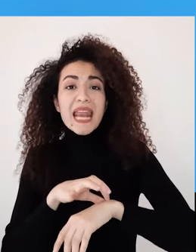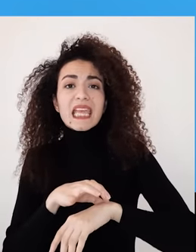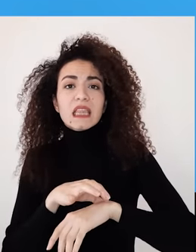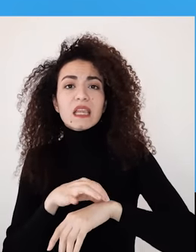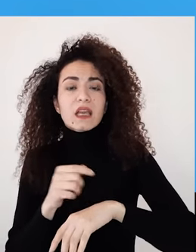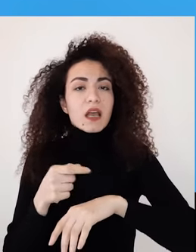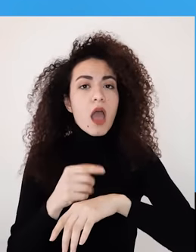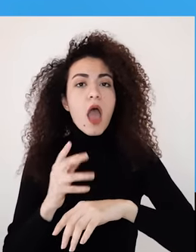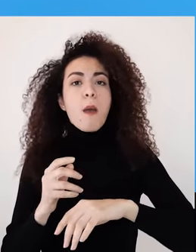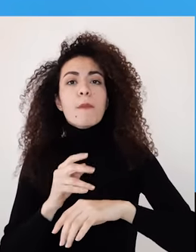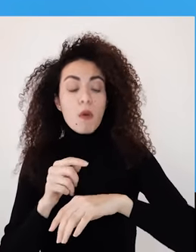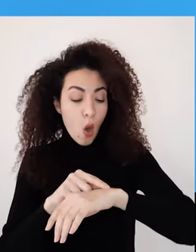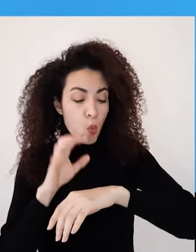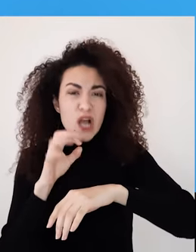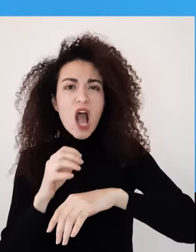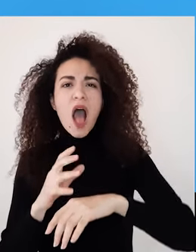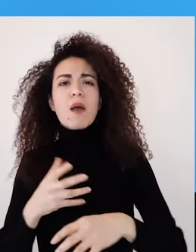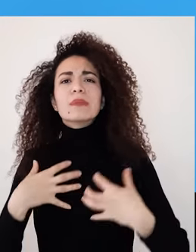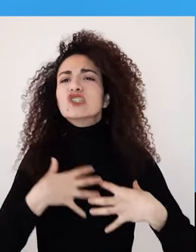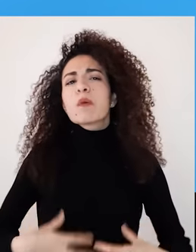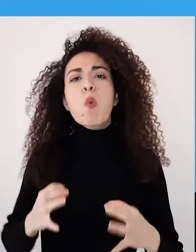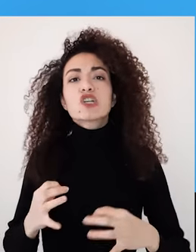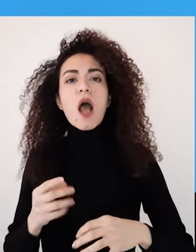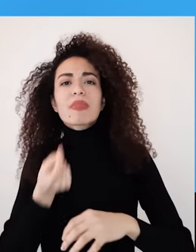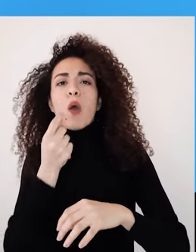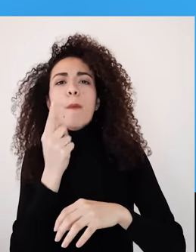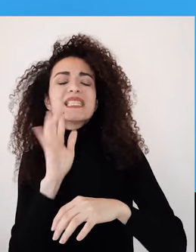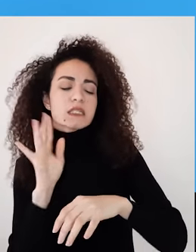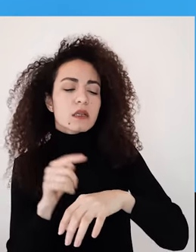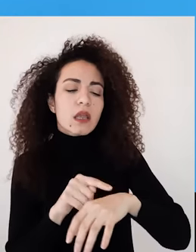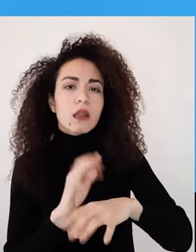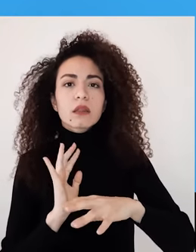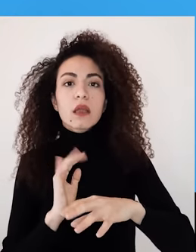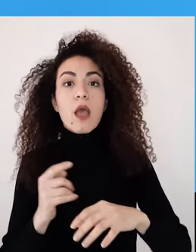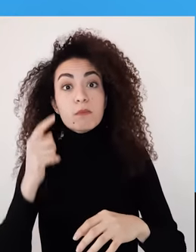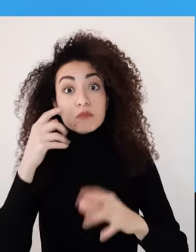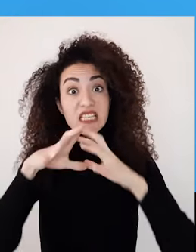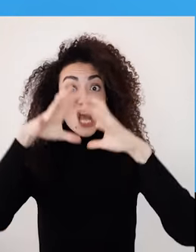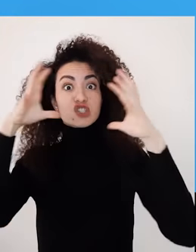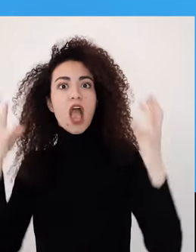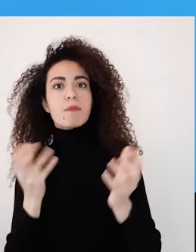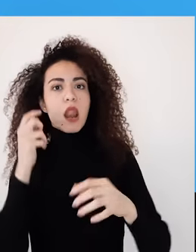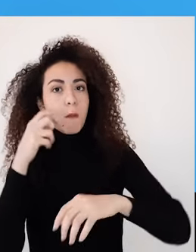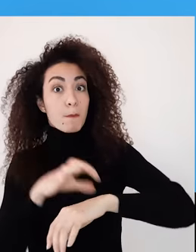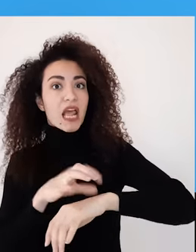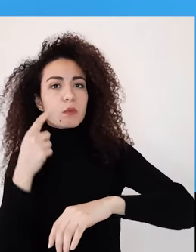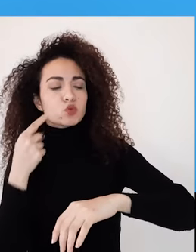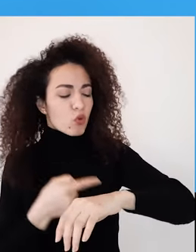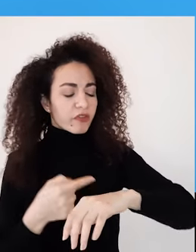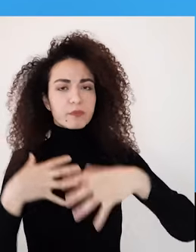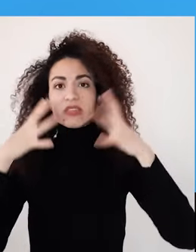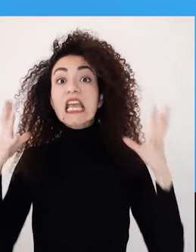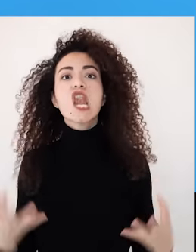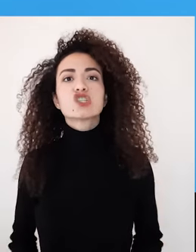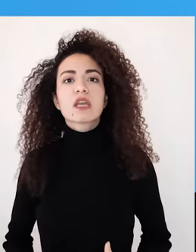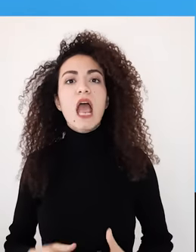الطب التقليدي وهو ضرورة لإحراز الشفاء أما النظرة الشاملة لإختبار المرض فبتاخد بعين الاعتبار اللي